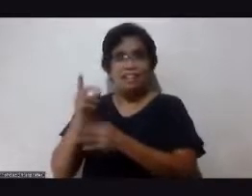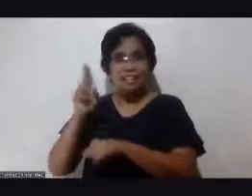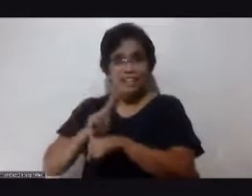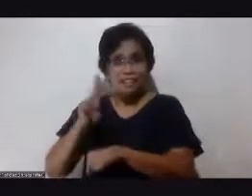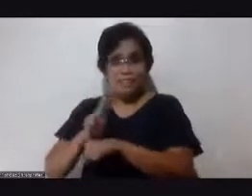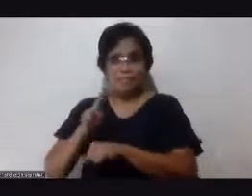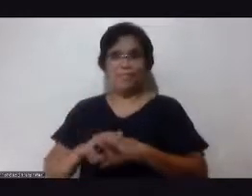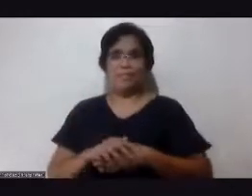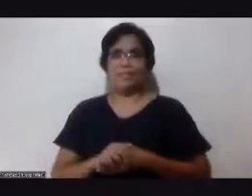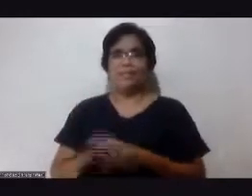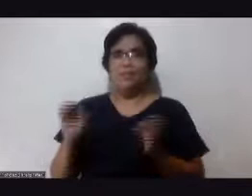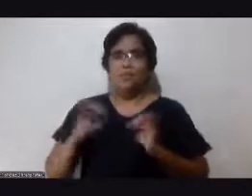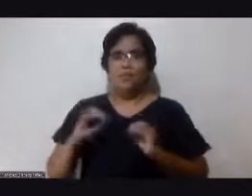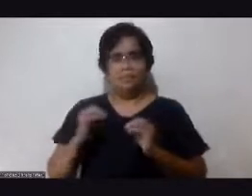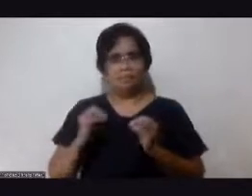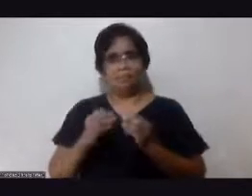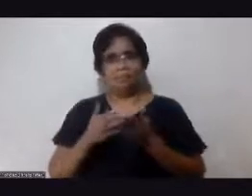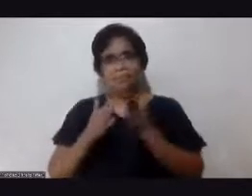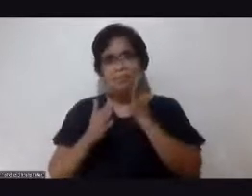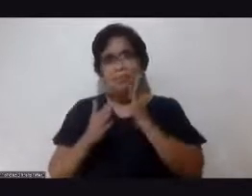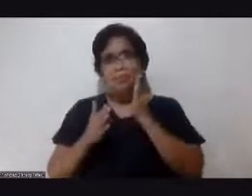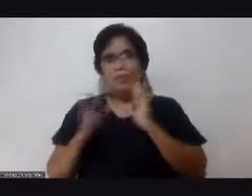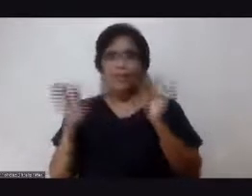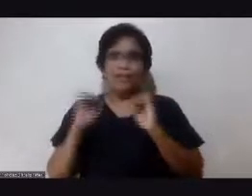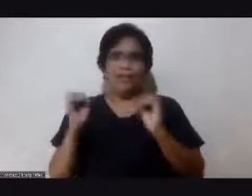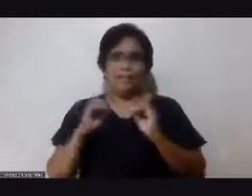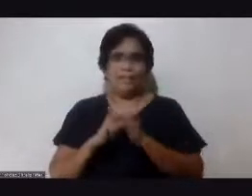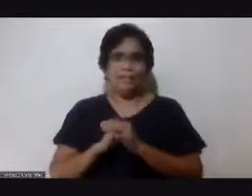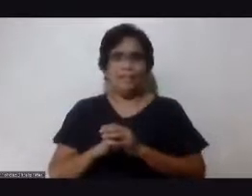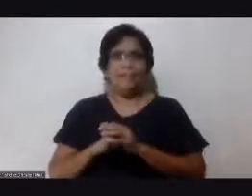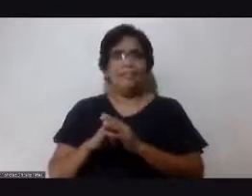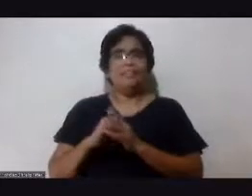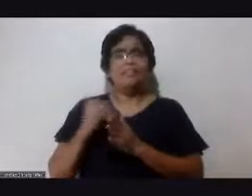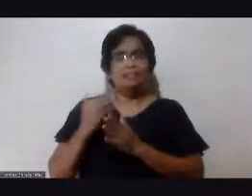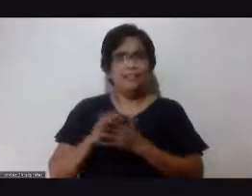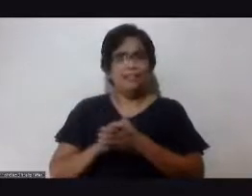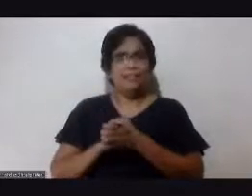regimen wala akong pinapahid sa mukha ko ganun lang so